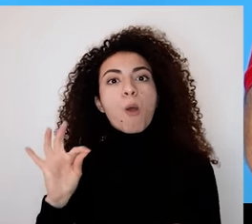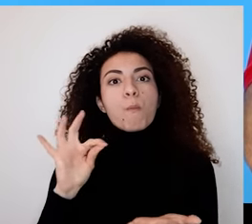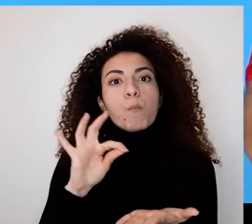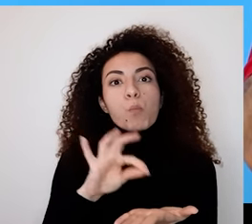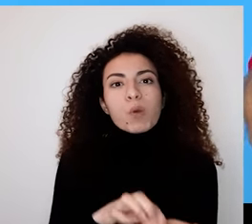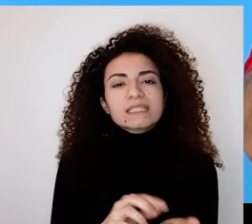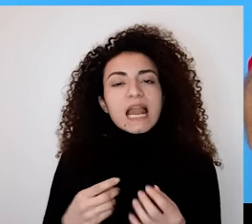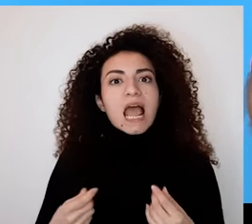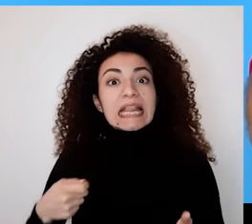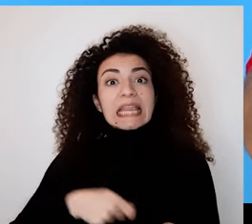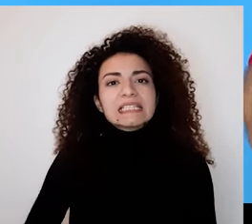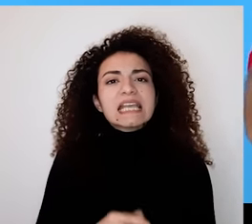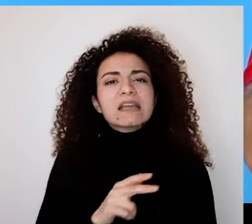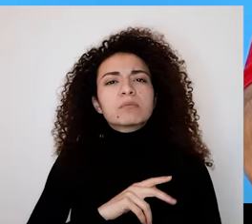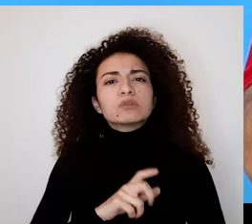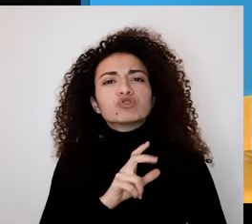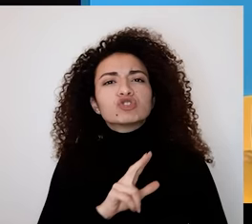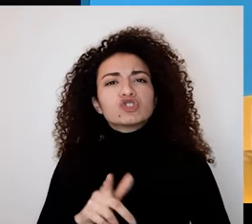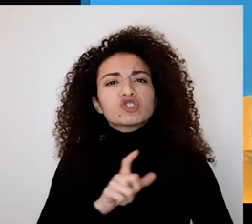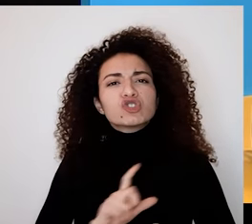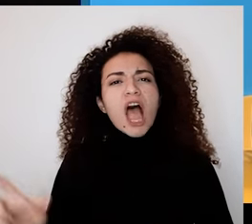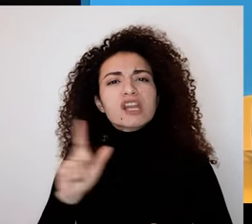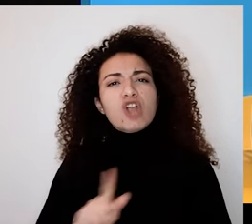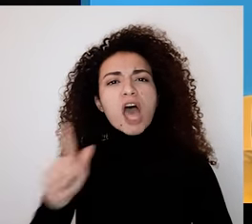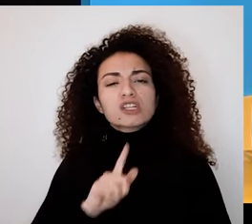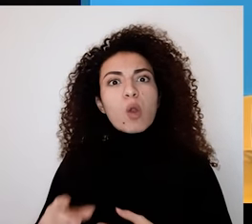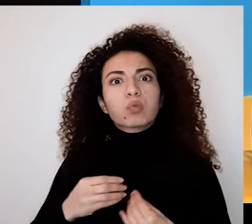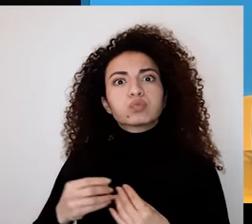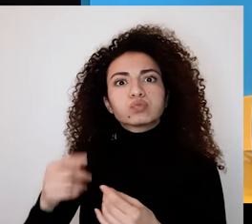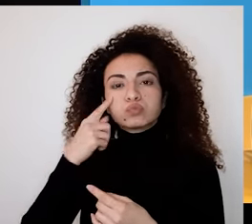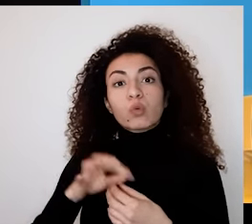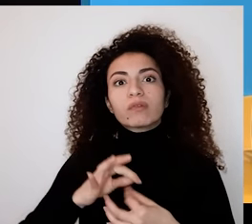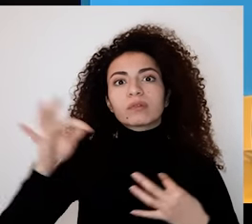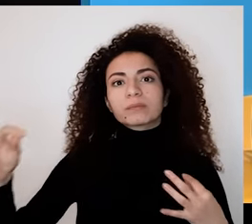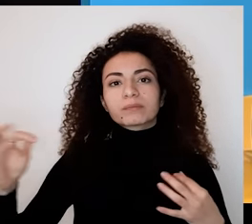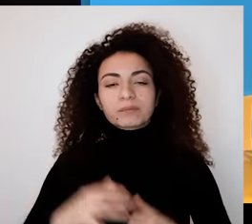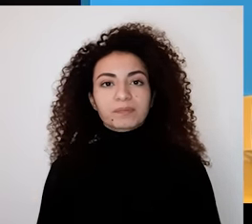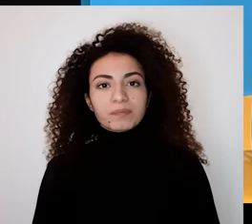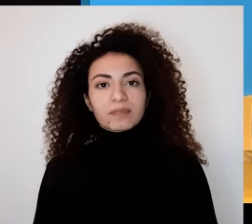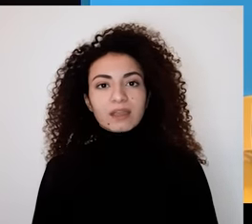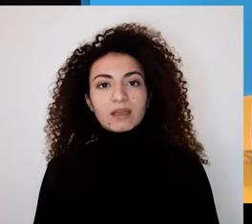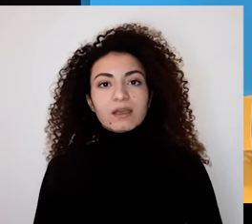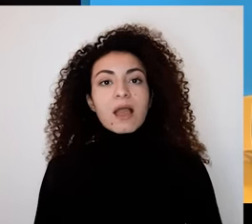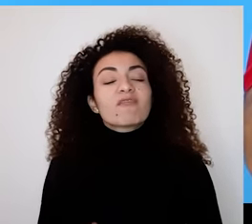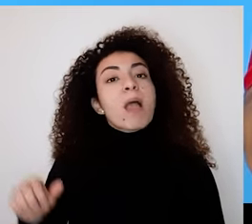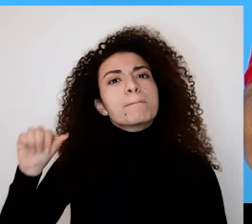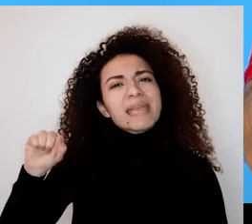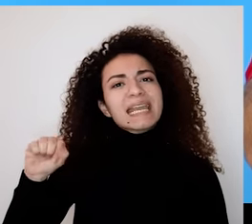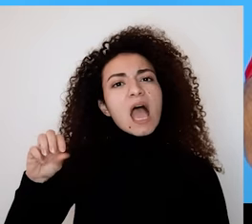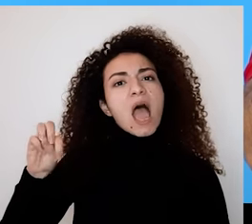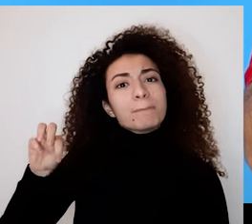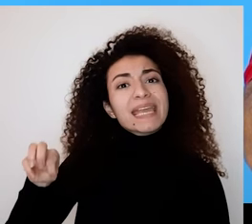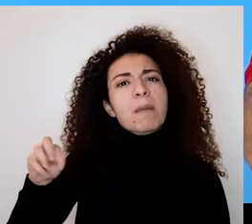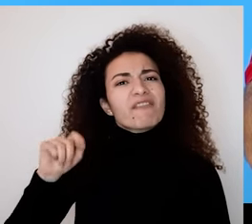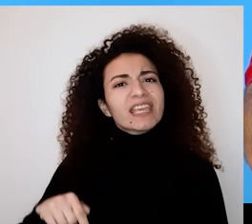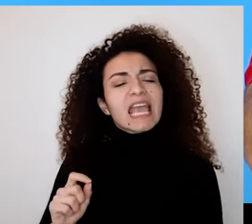الاكتئاب وينكن نشعر فيها لعدة أشهر مؤشر النجاح هو أنك رح تشوف الحياة كهبة وهدية بتشارك